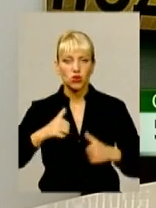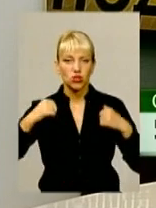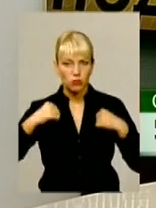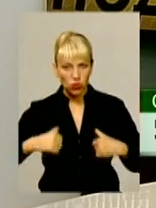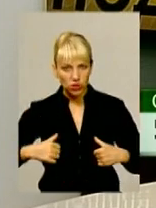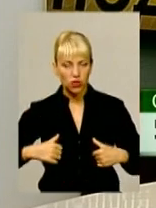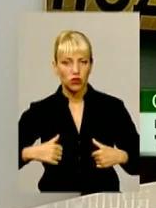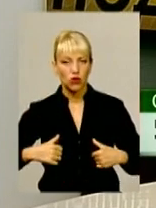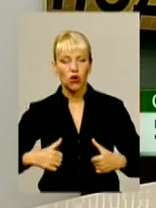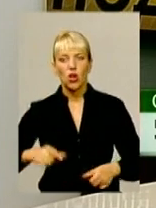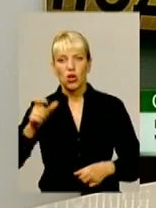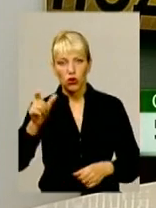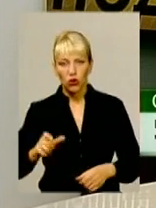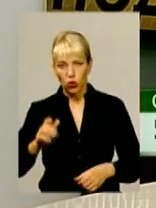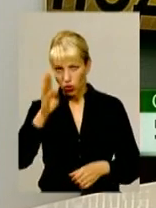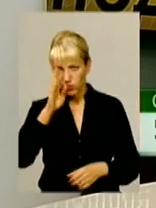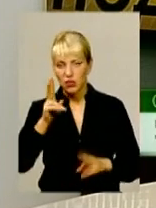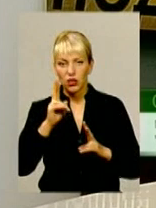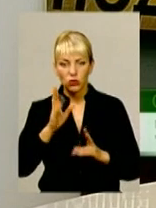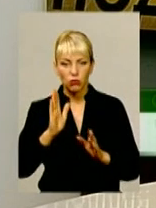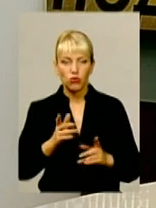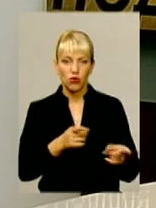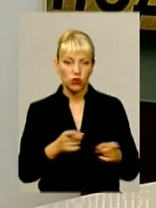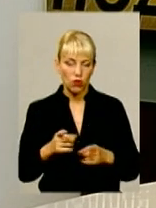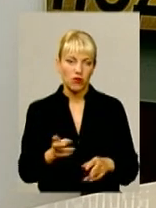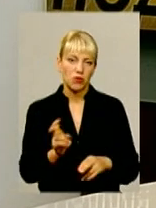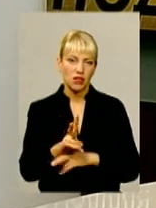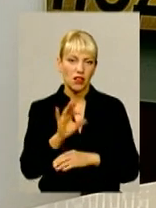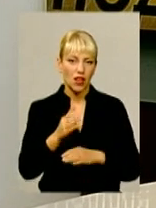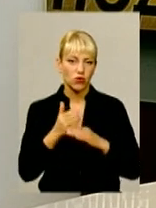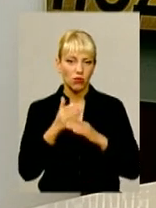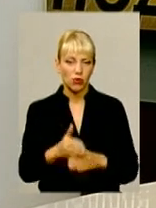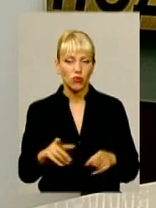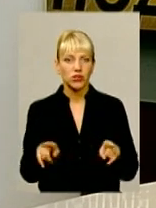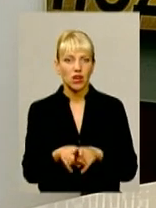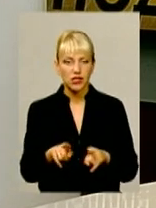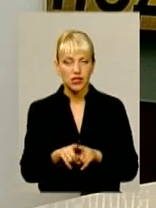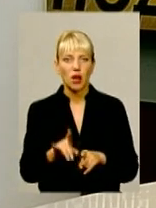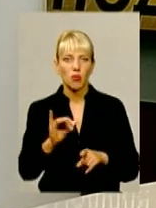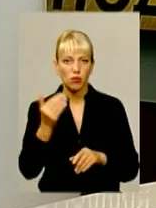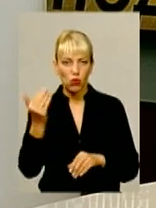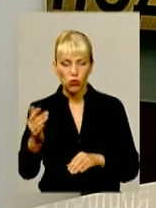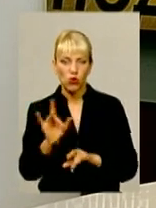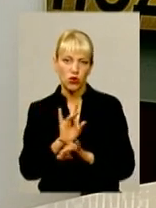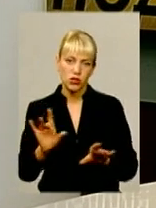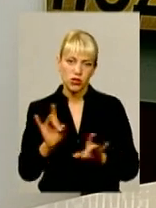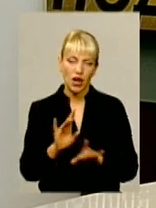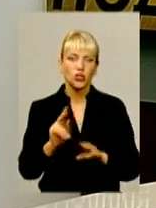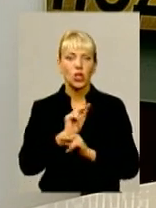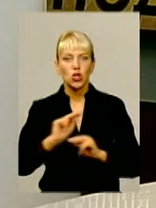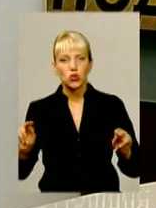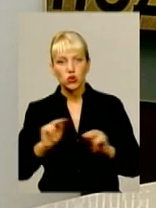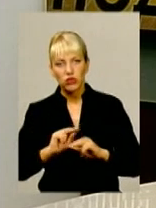врівноваженого хлопця, який завжди був готовий прийти на допомогу. Так само про нього відгукуються і студенти, і викладачі